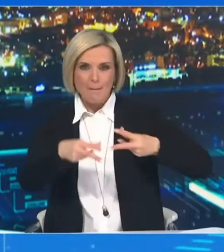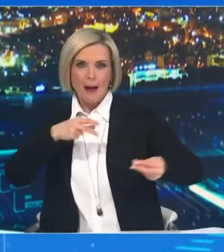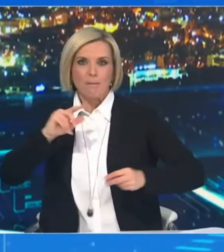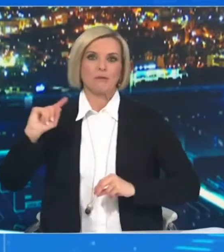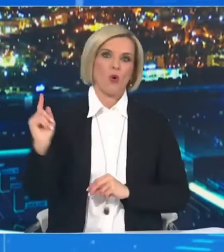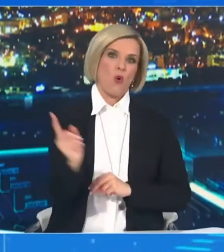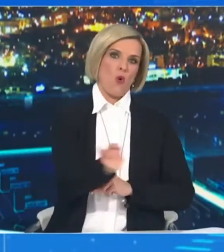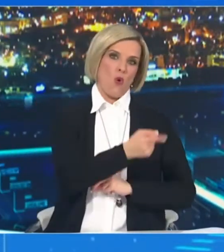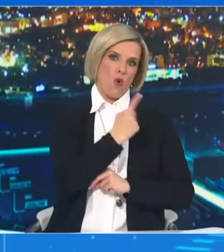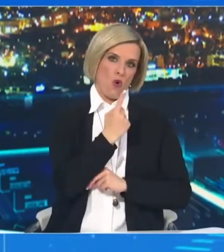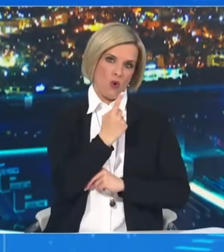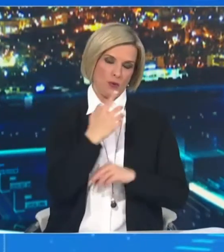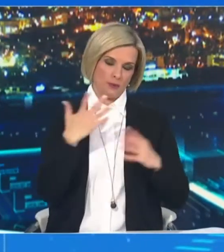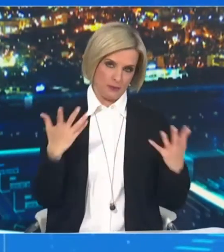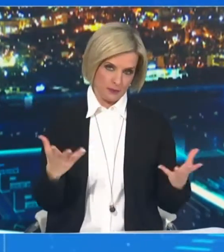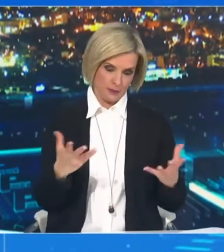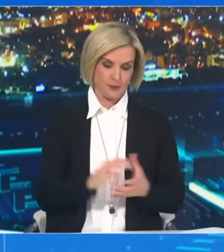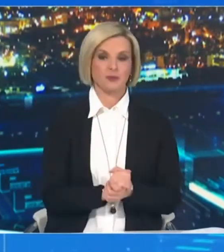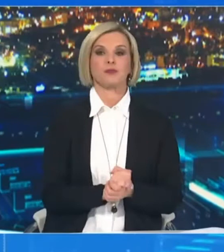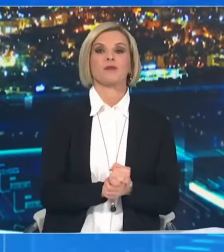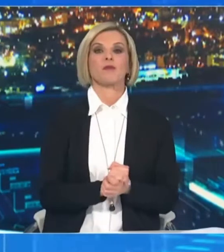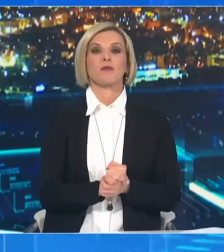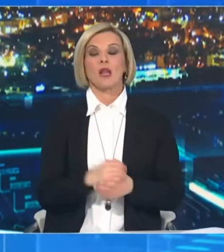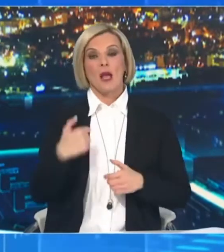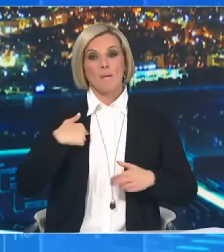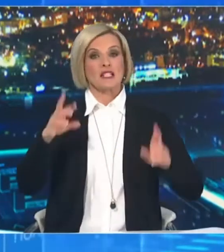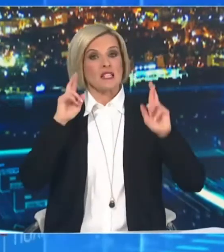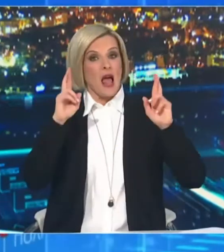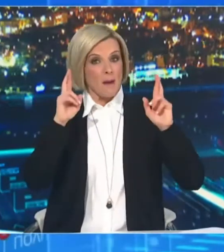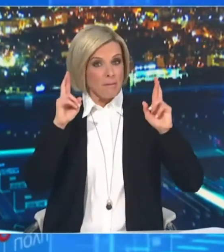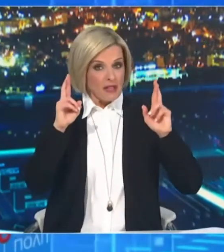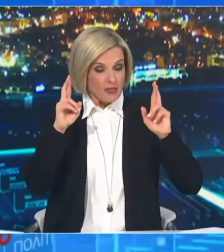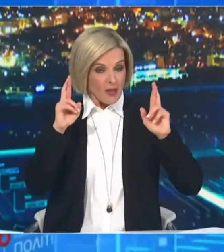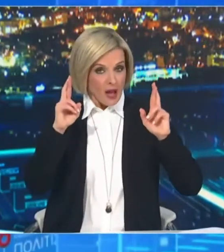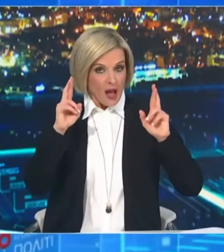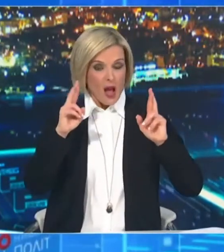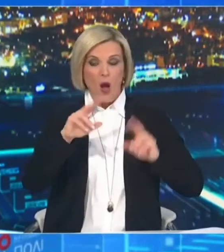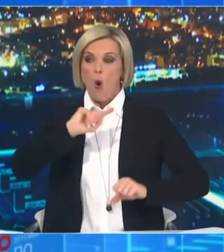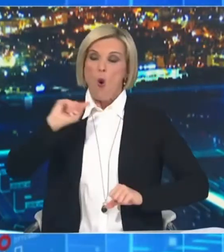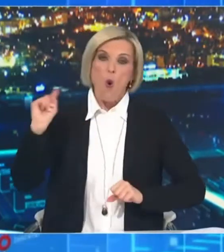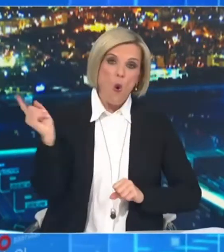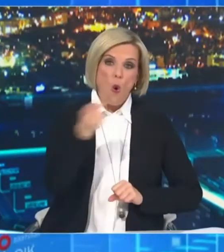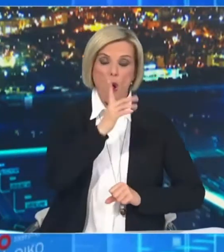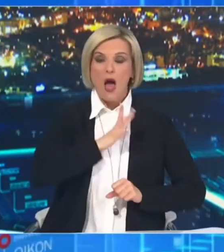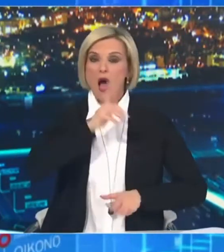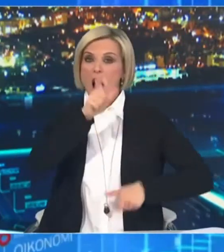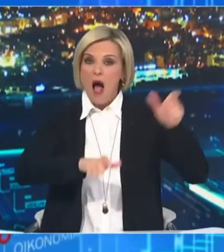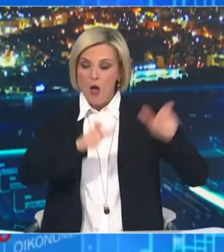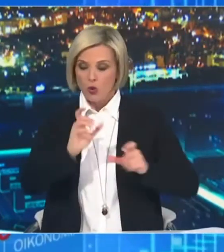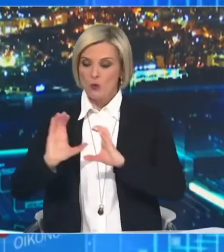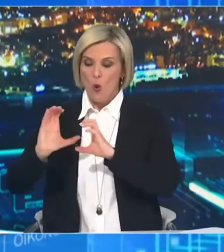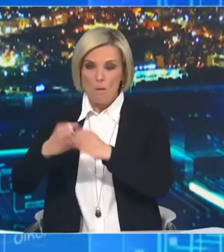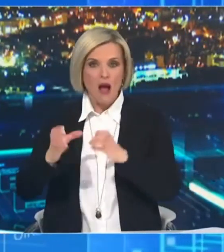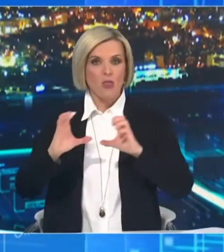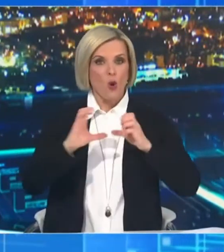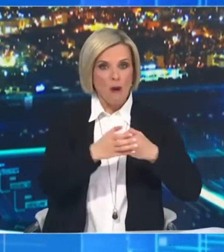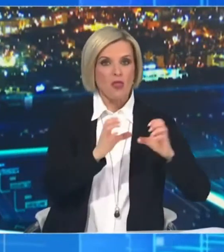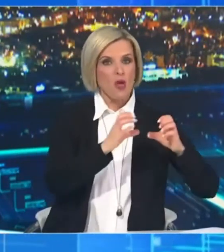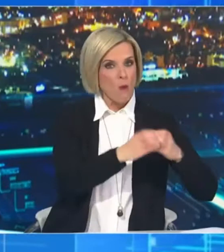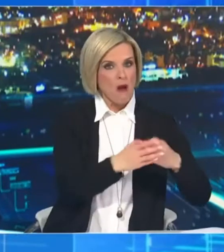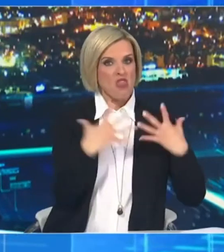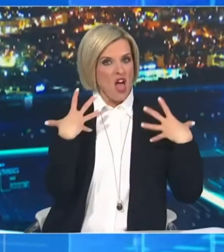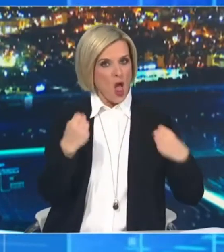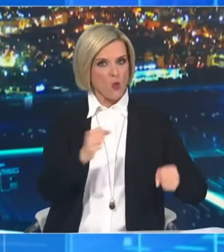να μην ισχύσει διότι αυτό όλες οι ομάδες μπορούν να συμπτυχθούν εφόσον υπάρχουν άφθονα